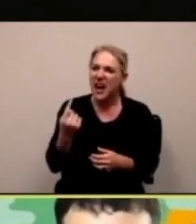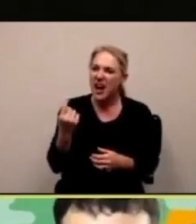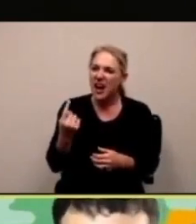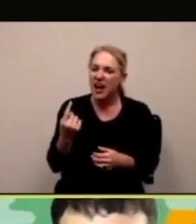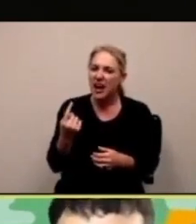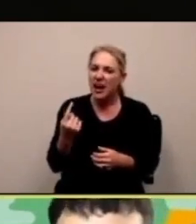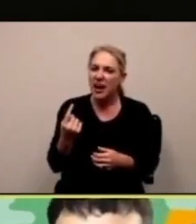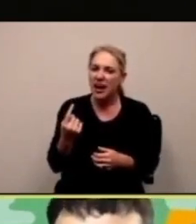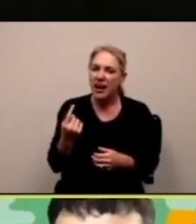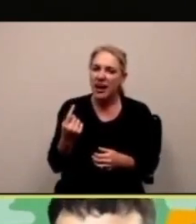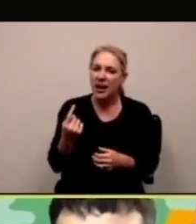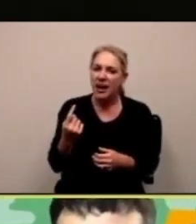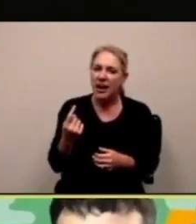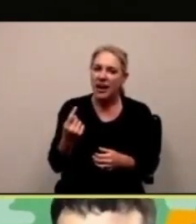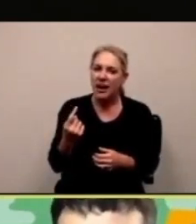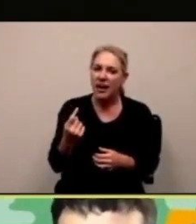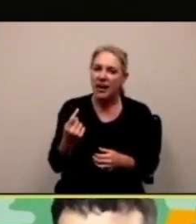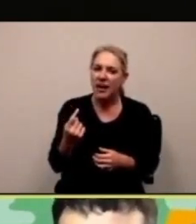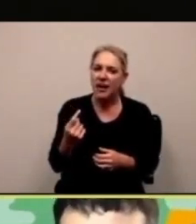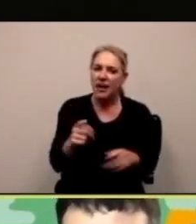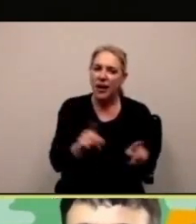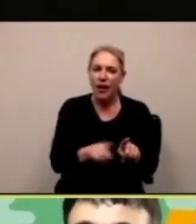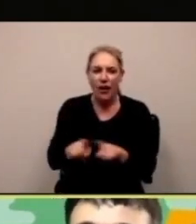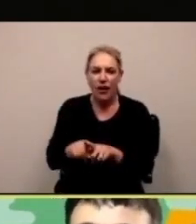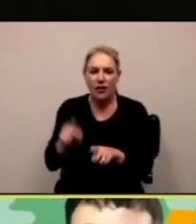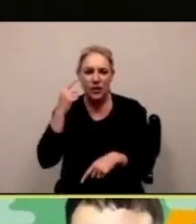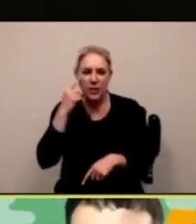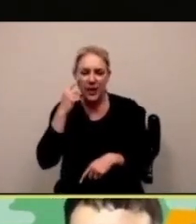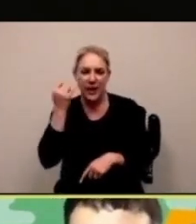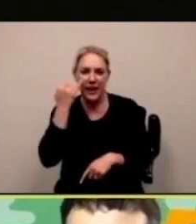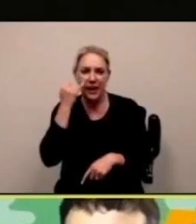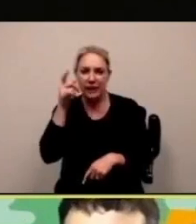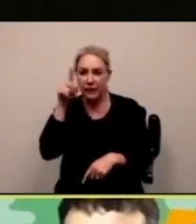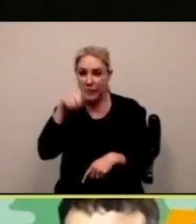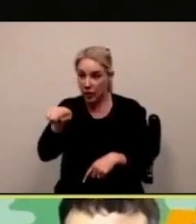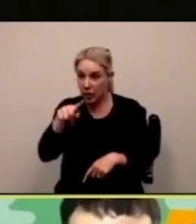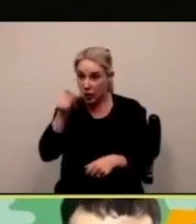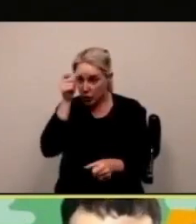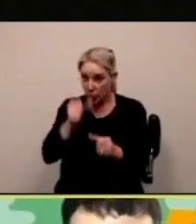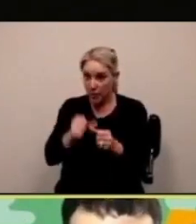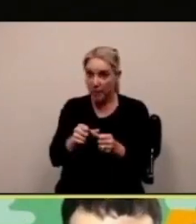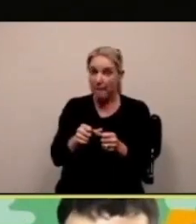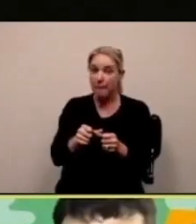è come fare piccole macchinari è molto divertente